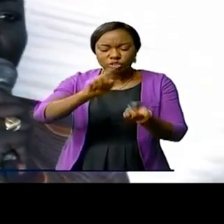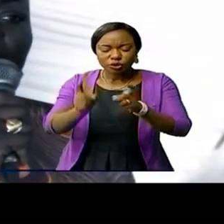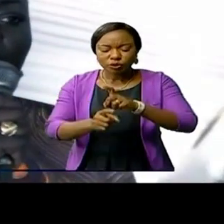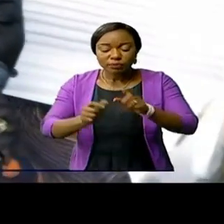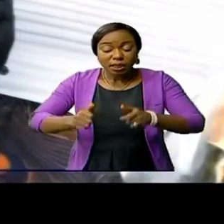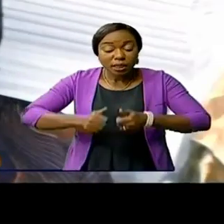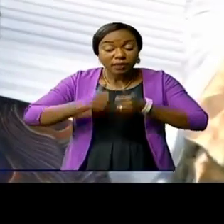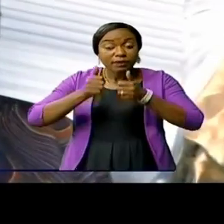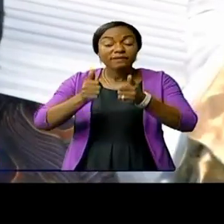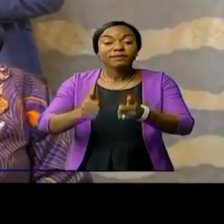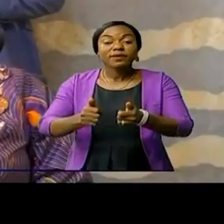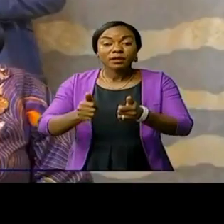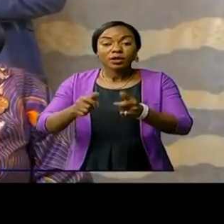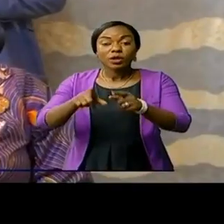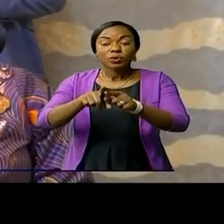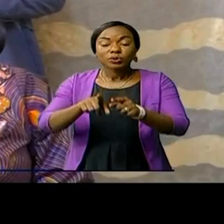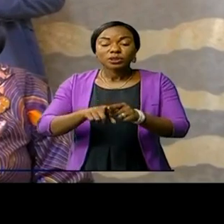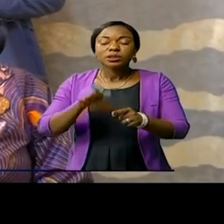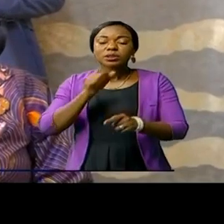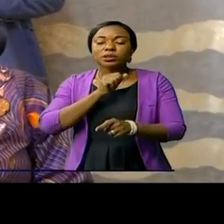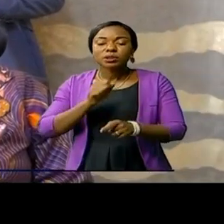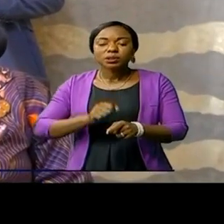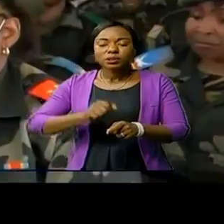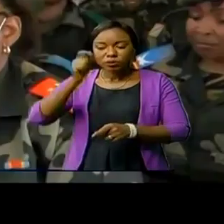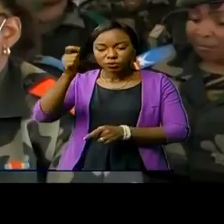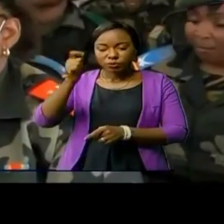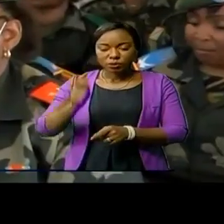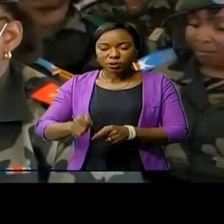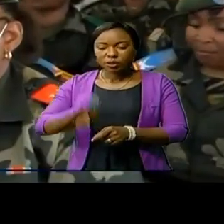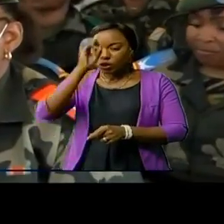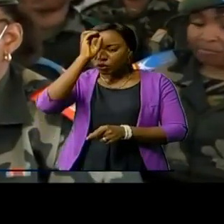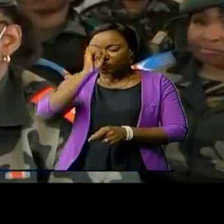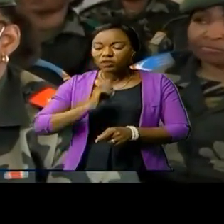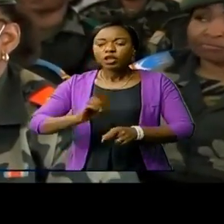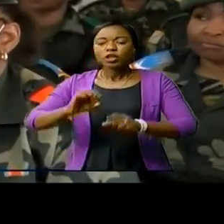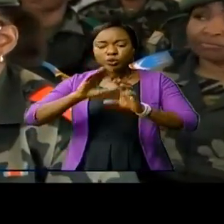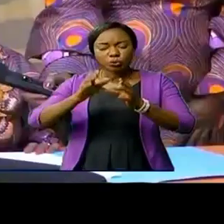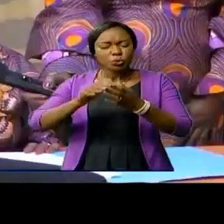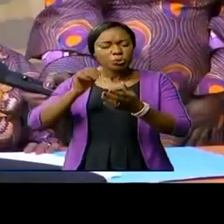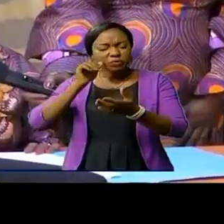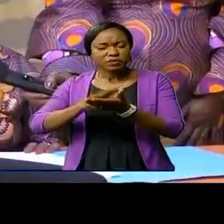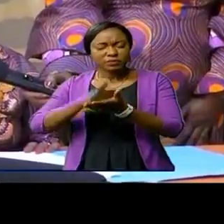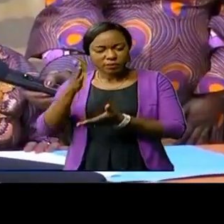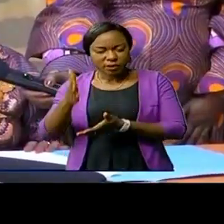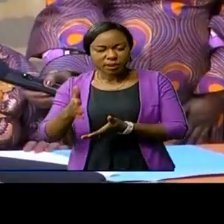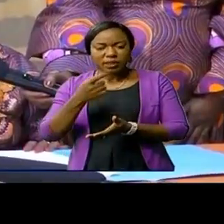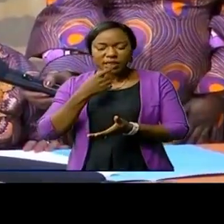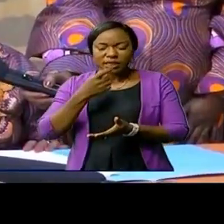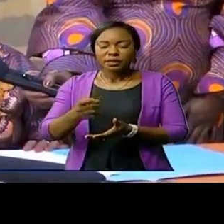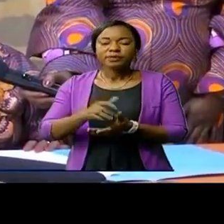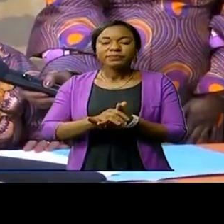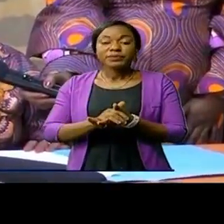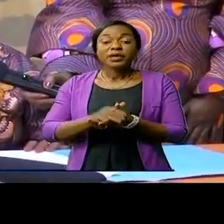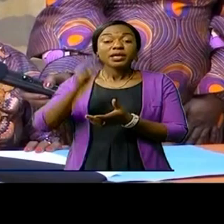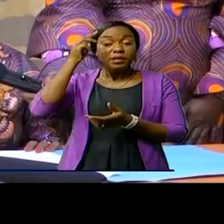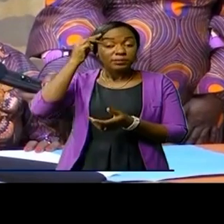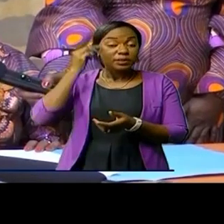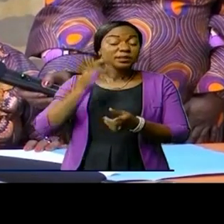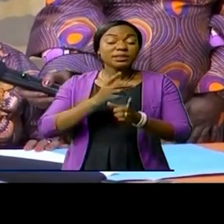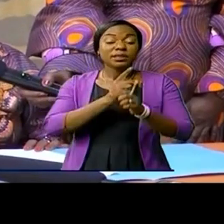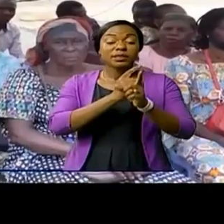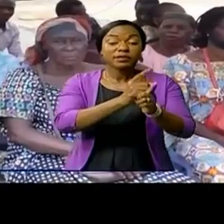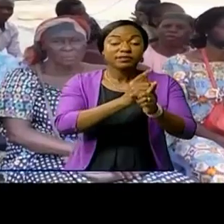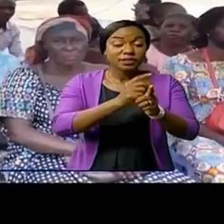conditions des vies de retraités, veuves et orphelins. Séraphine Kilobu-Koutouna a fait savoir que le ministre de la Défense